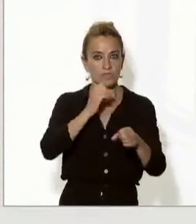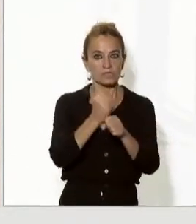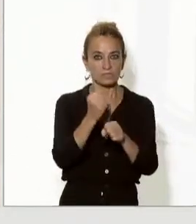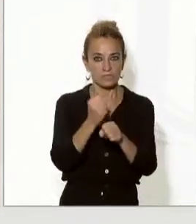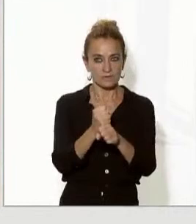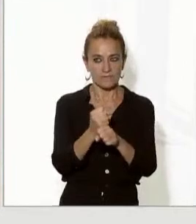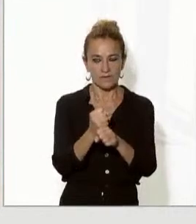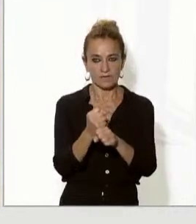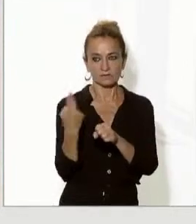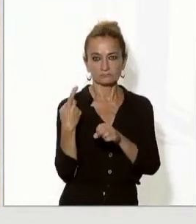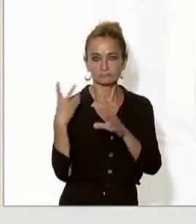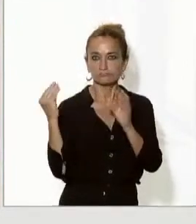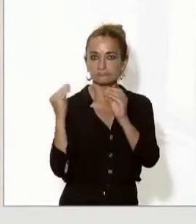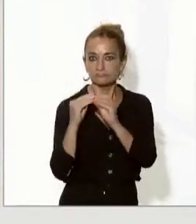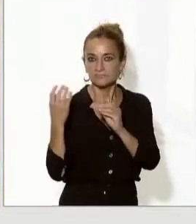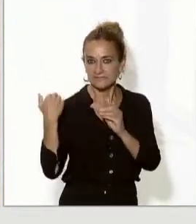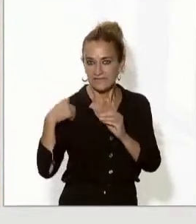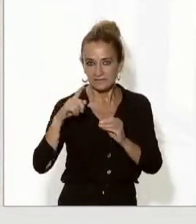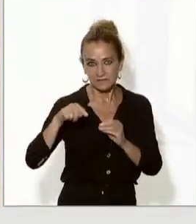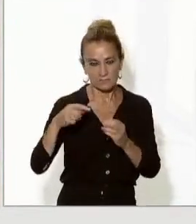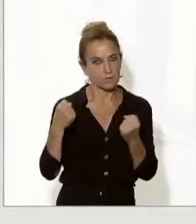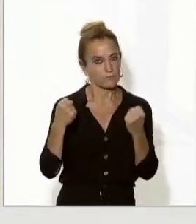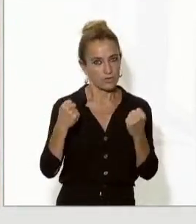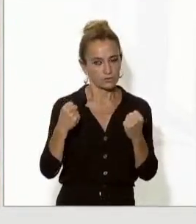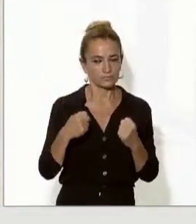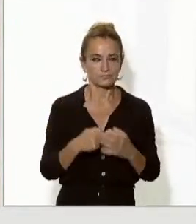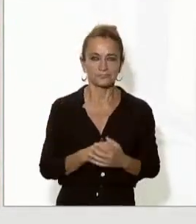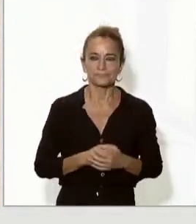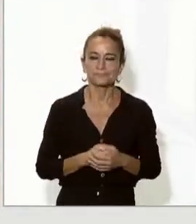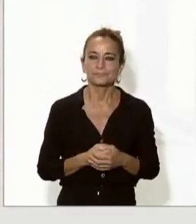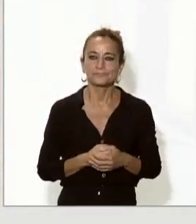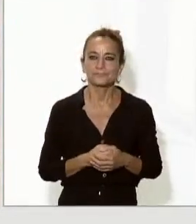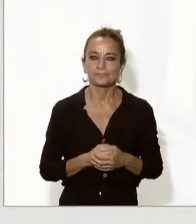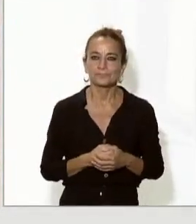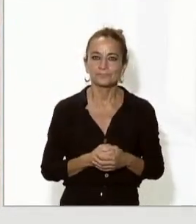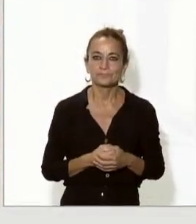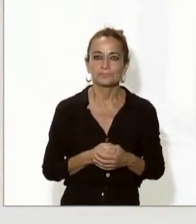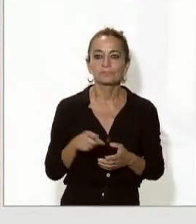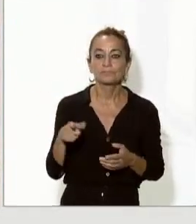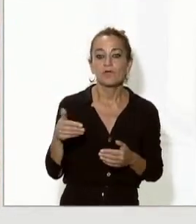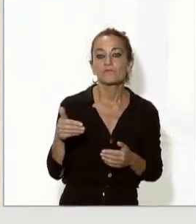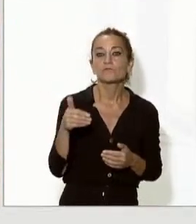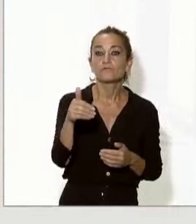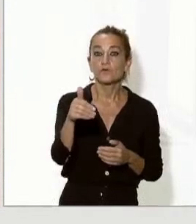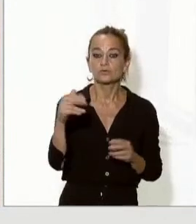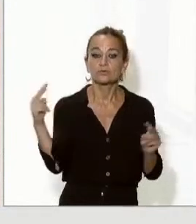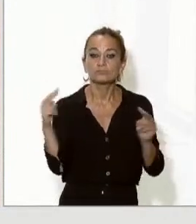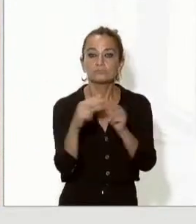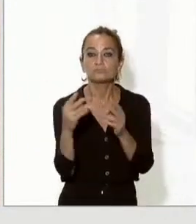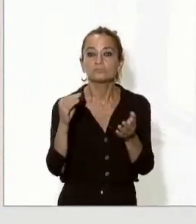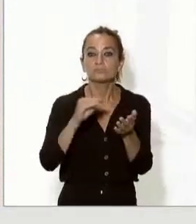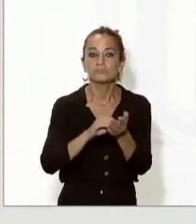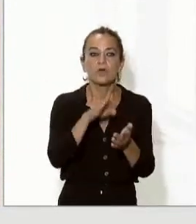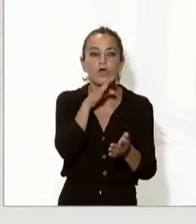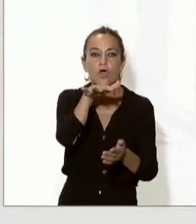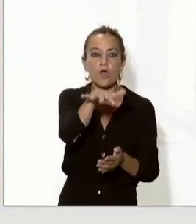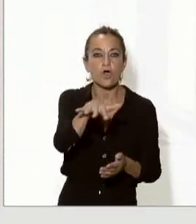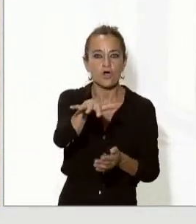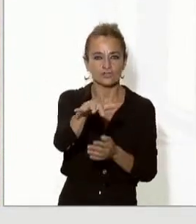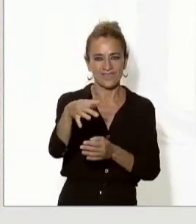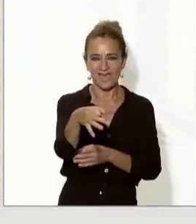finalment, amb el president ens hem emplaçat per una propera trobada del nivell, que en aquest cas se celebrarà a Andorra durant el